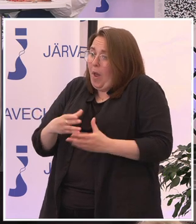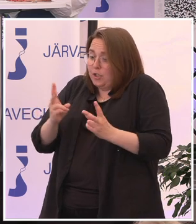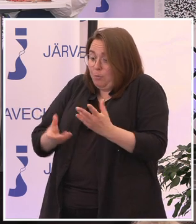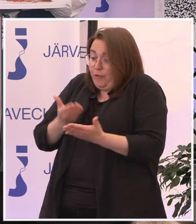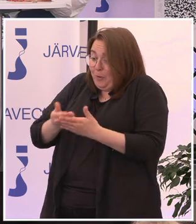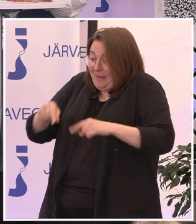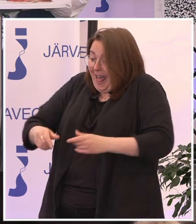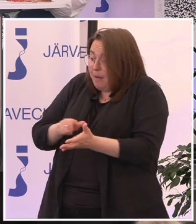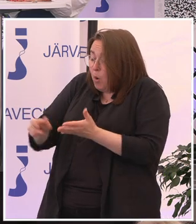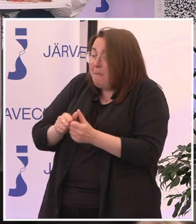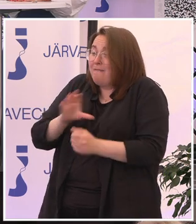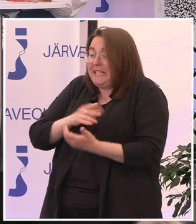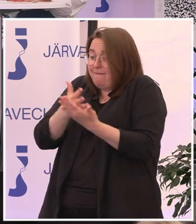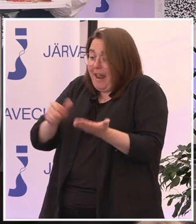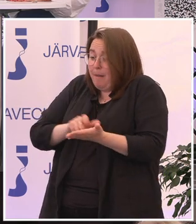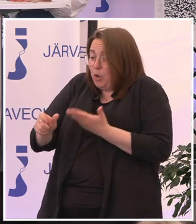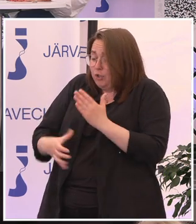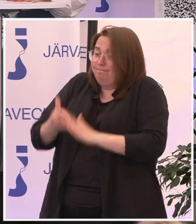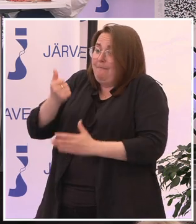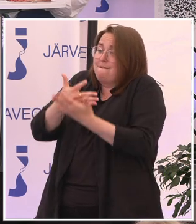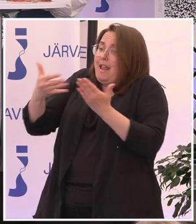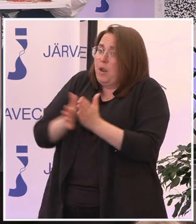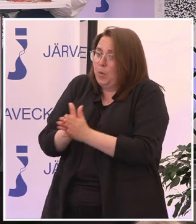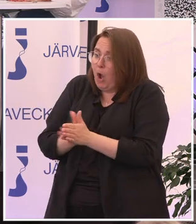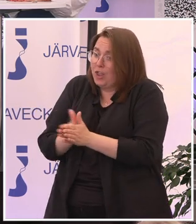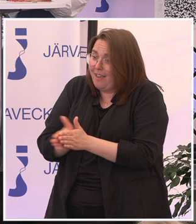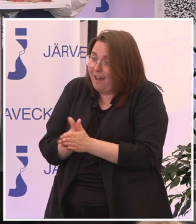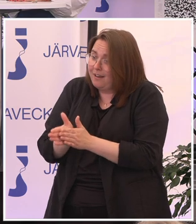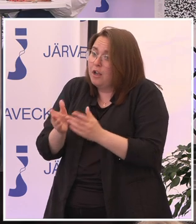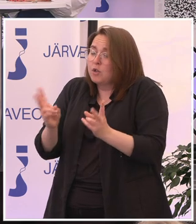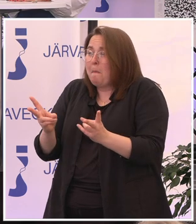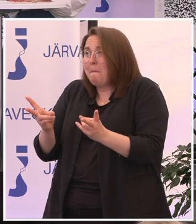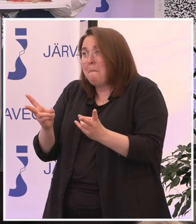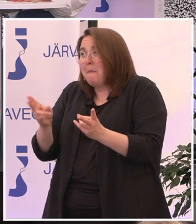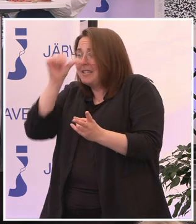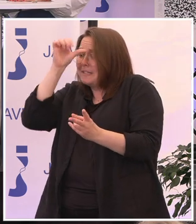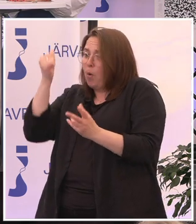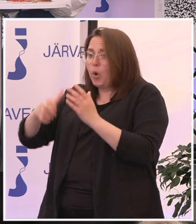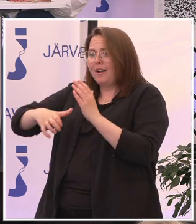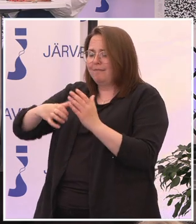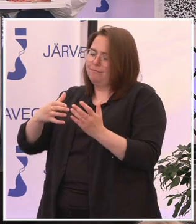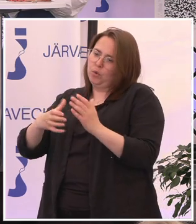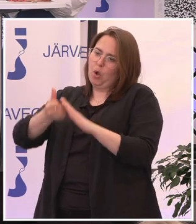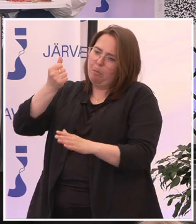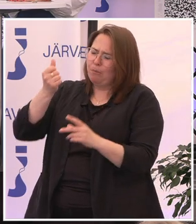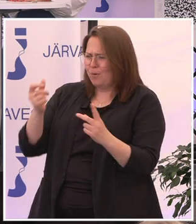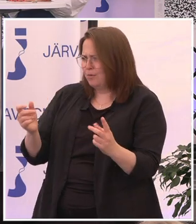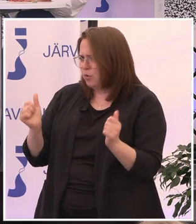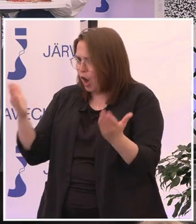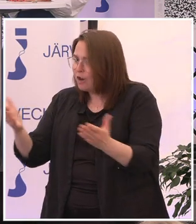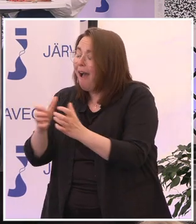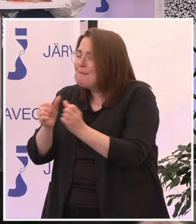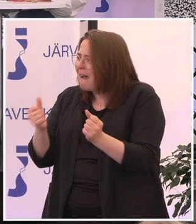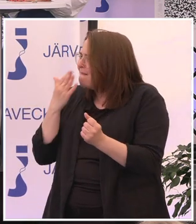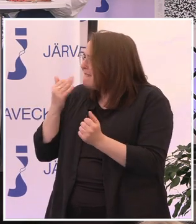rapporten, men det finns fler rapporter där det lyfts ännu betydligt fler utmaningar, som är svåra att adressera på många sätt. Vilka skulle du